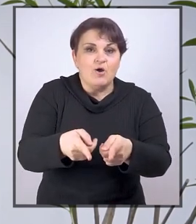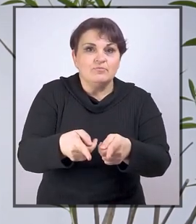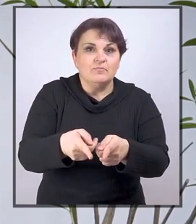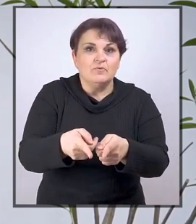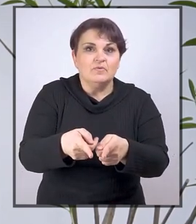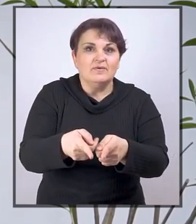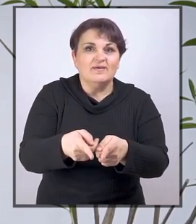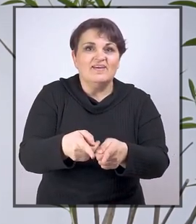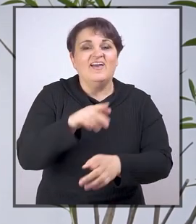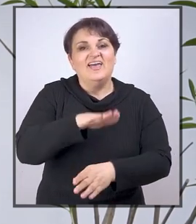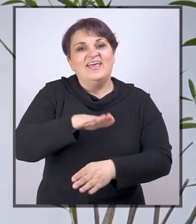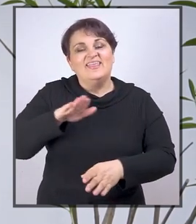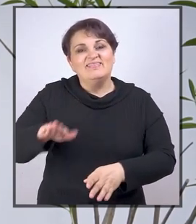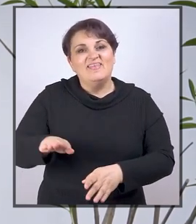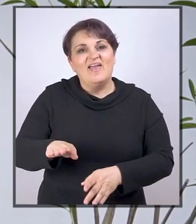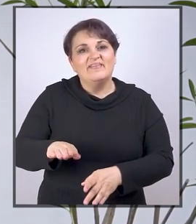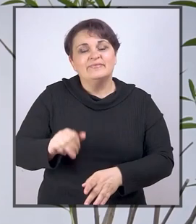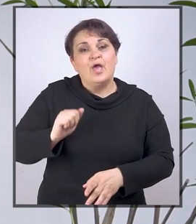prilagodbu,